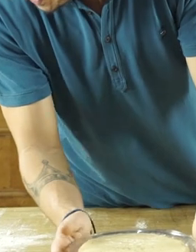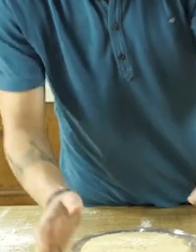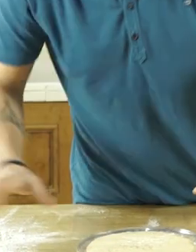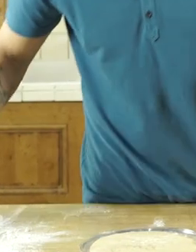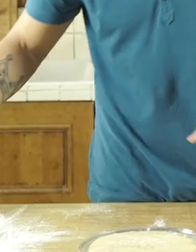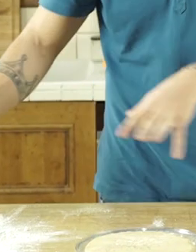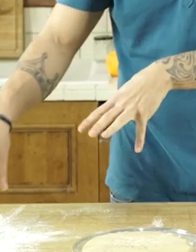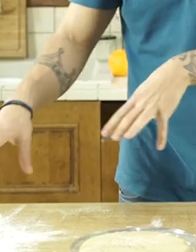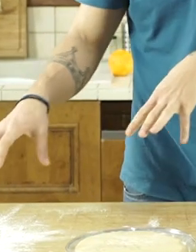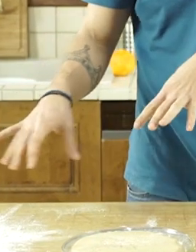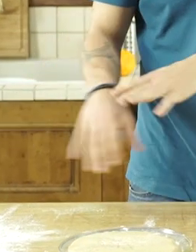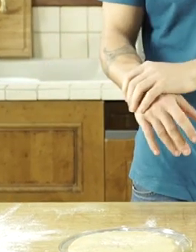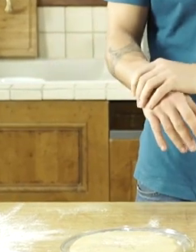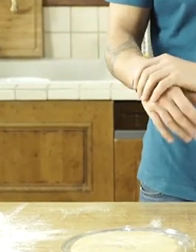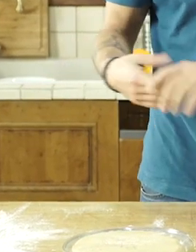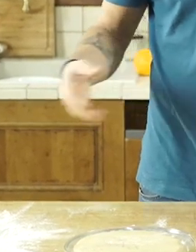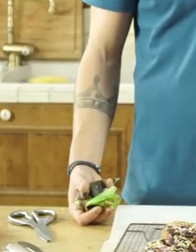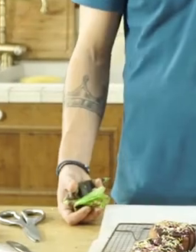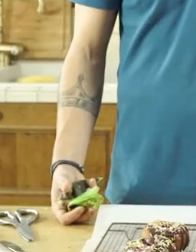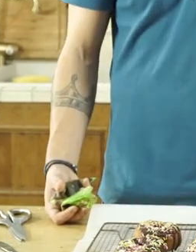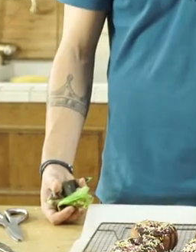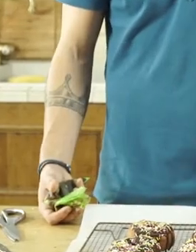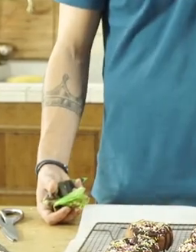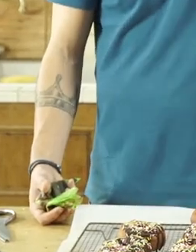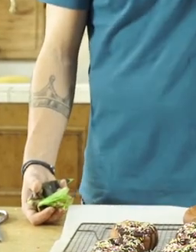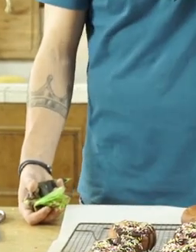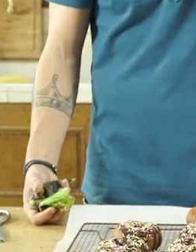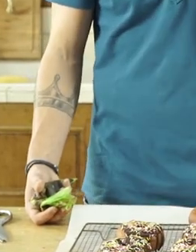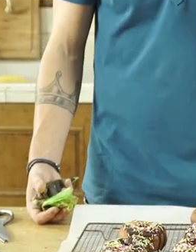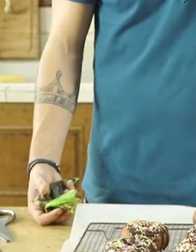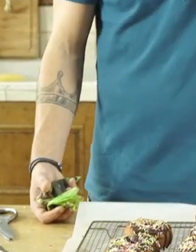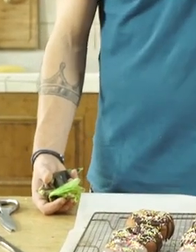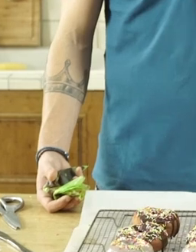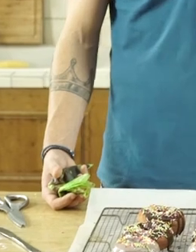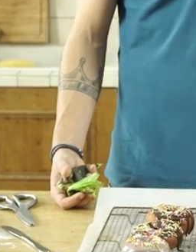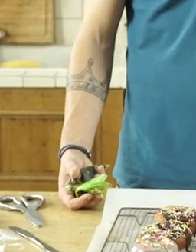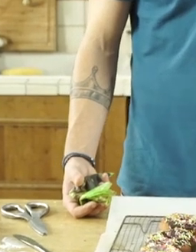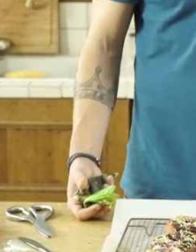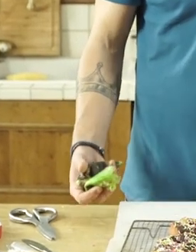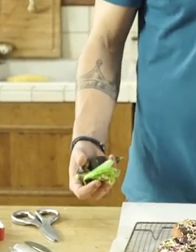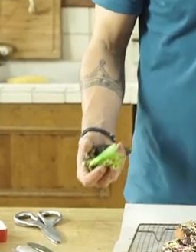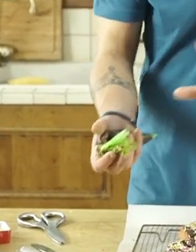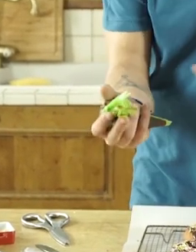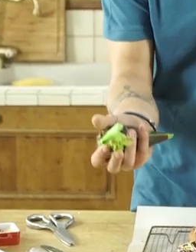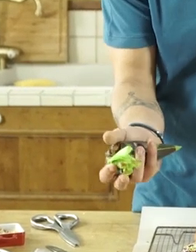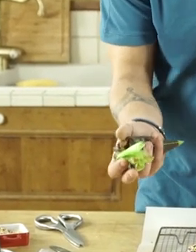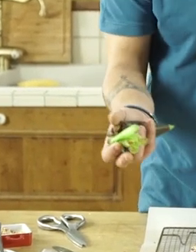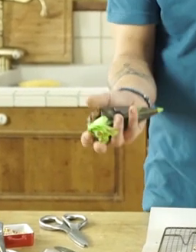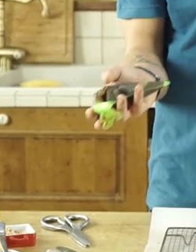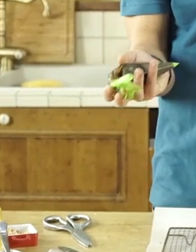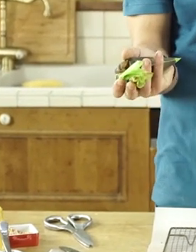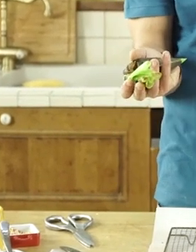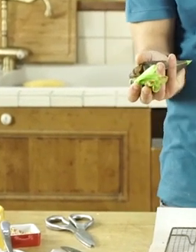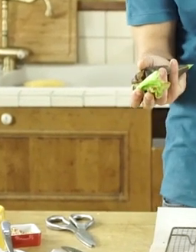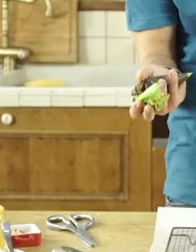το αλεύ... Μαρμελάδα θέλεις. Ωραία. Τώρα το θυμήθηκε ο Λάκης ότι θέλει μαρμελάδα. Δεν πειράζει.